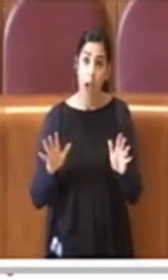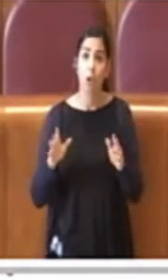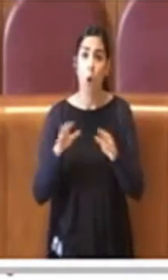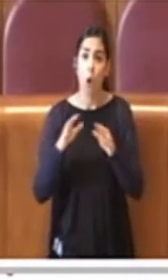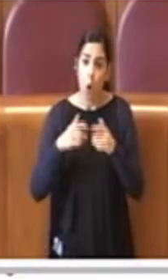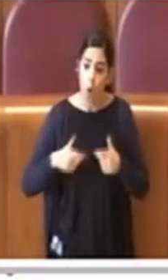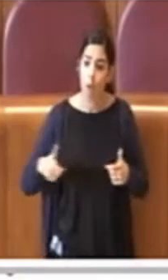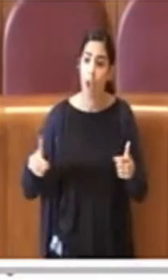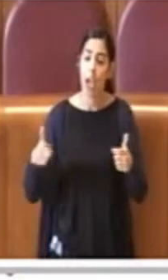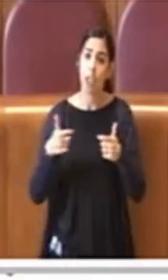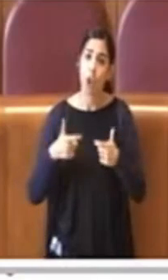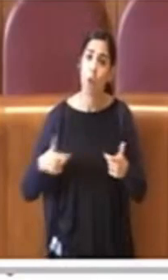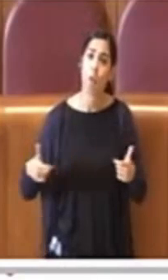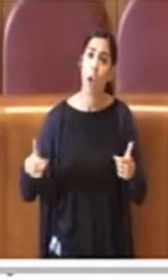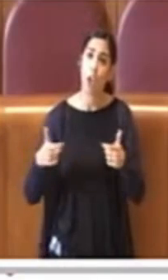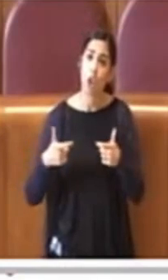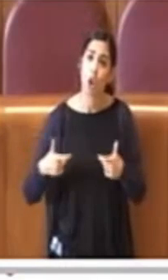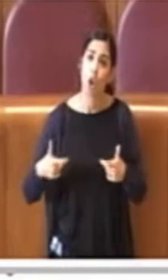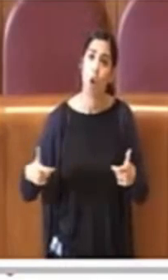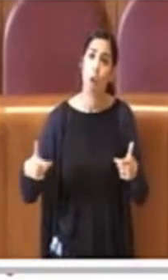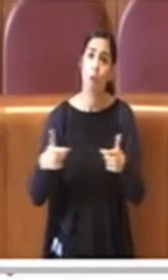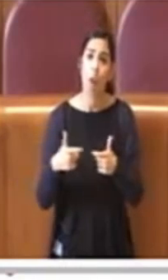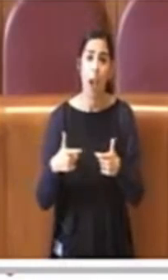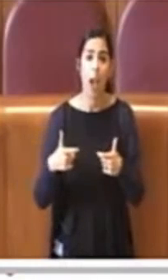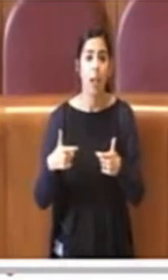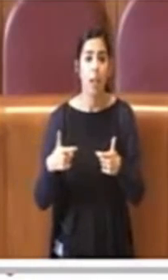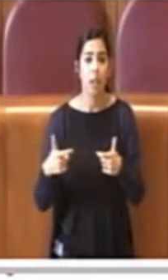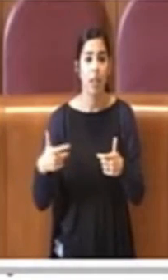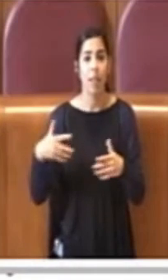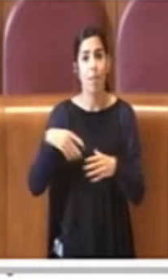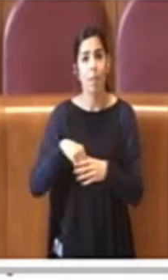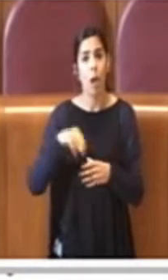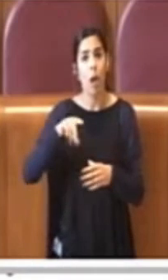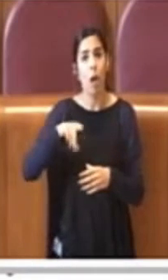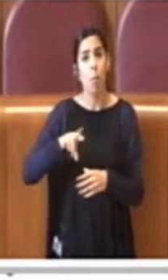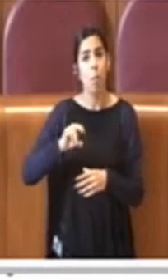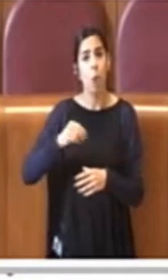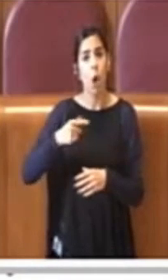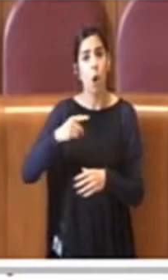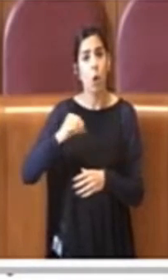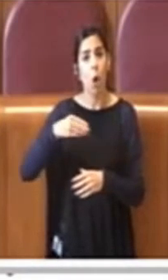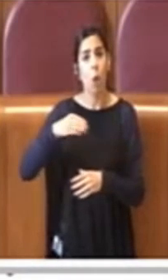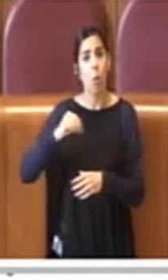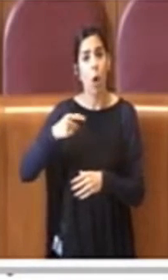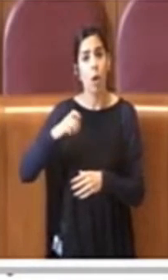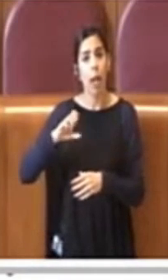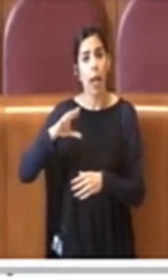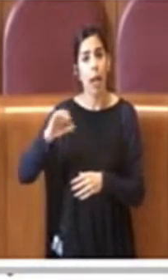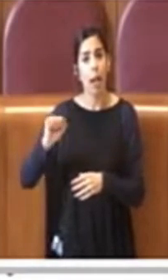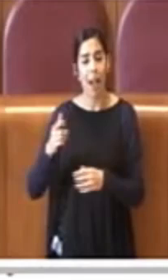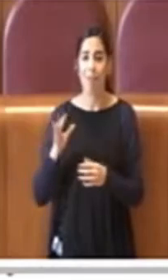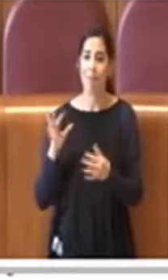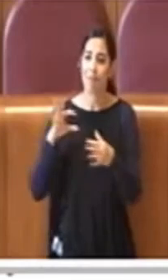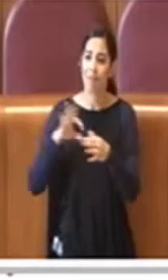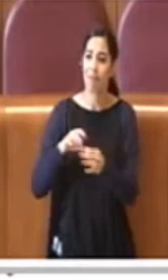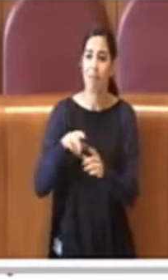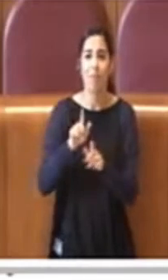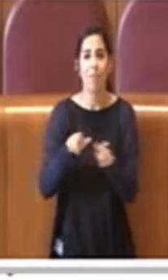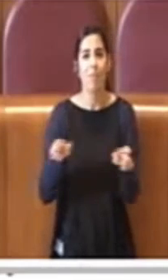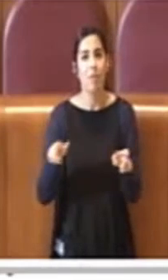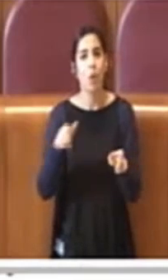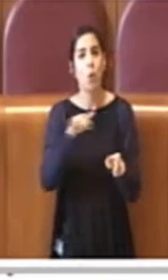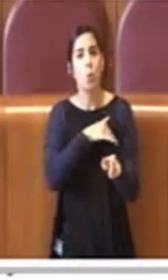di convegni in protomoteca destinati, riferiti agli alunni delle scuole superiori di secondo